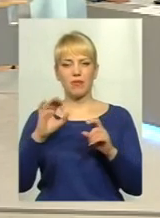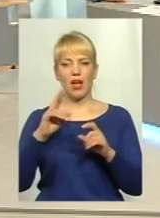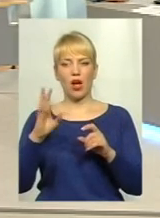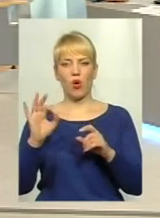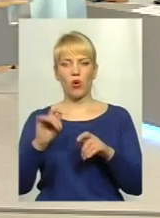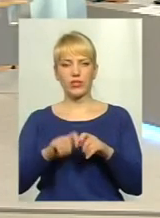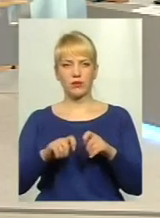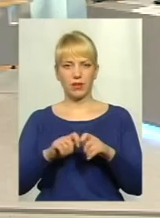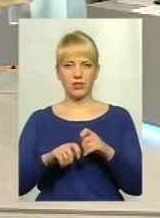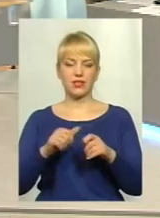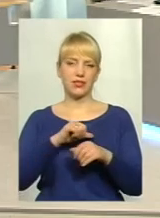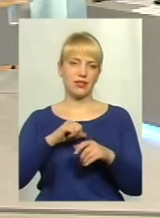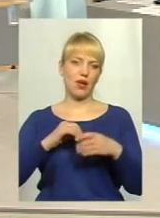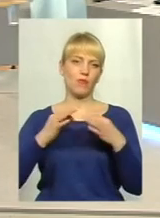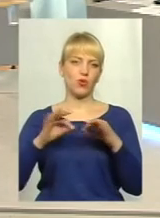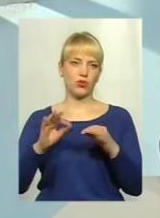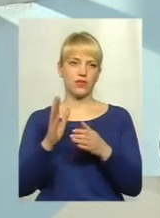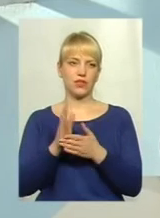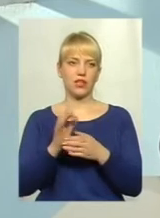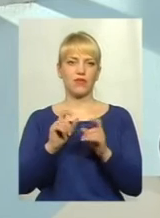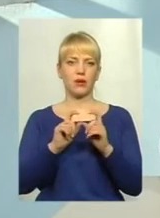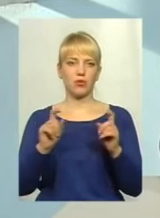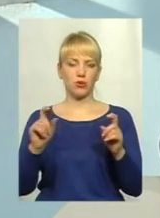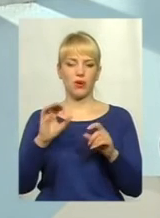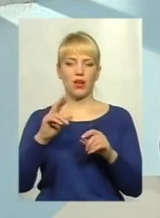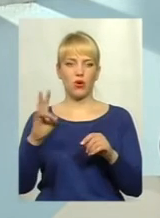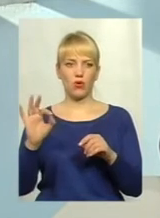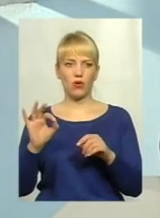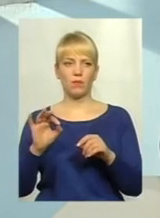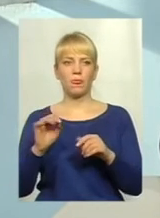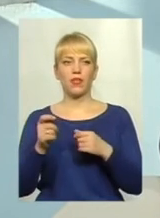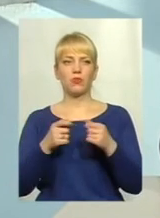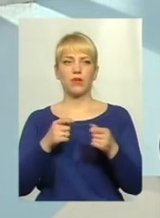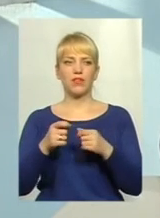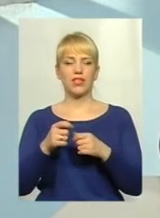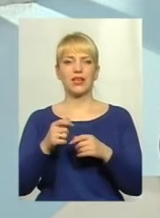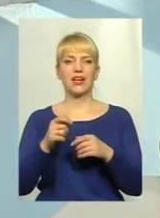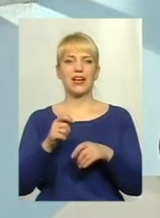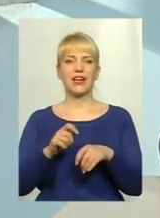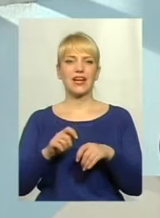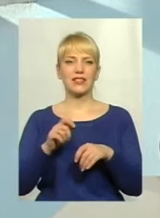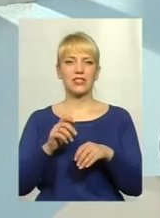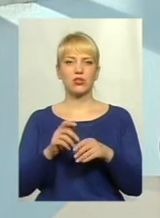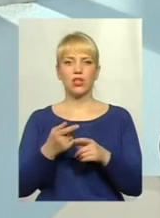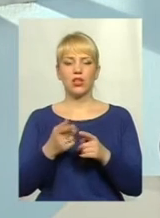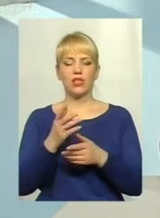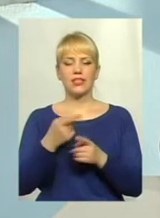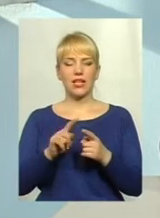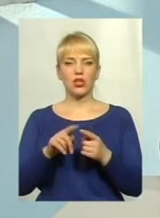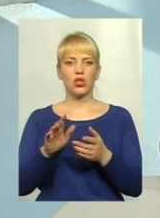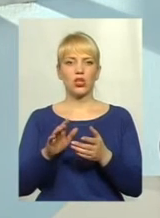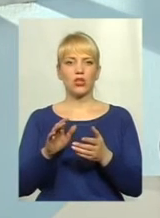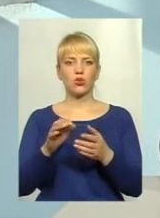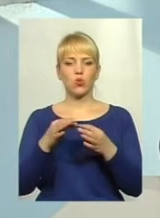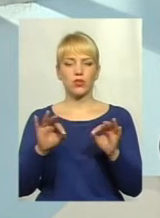облдержадміністрацію? Саме у Департамент екології та природних ресурсів. Дозвіл на викиди є безкоштовним документом, який для